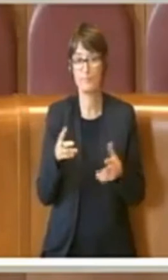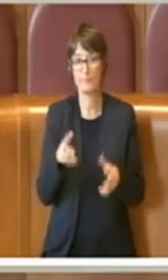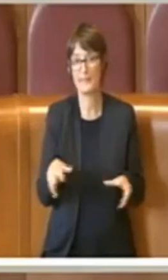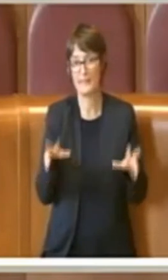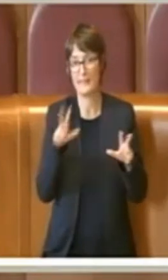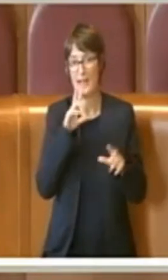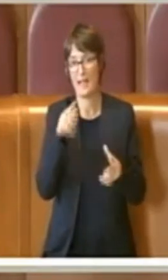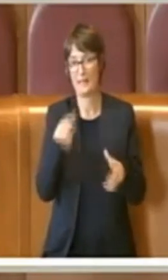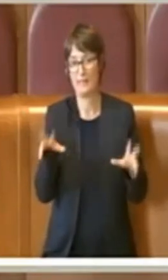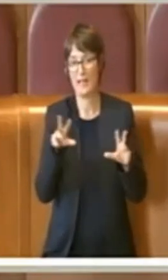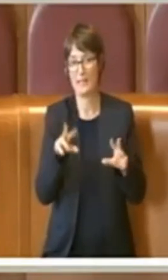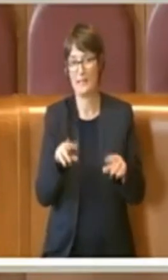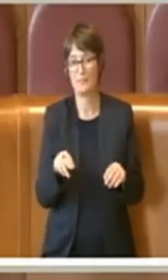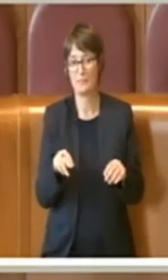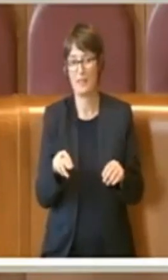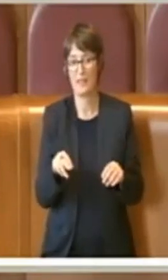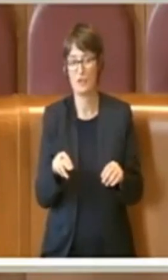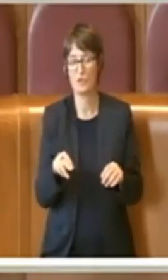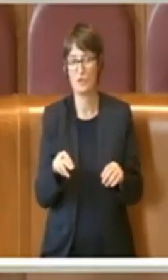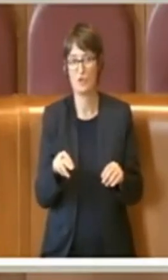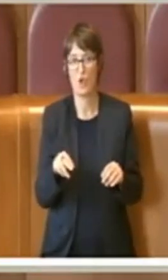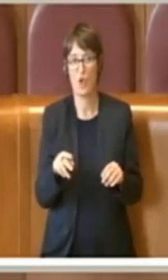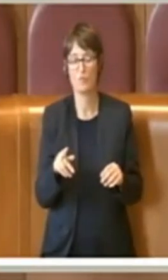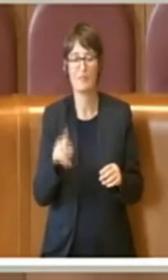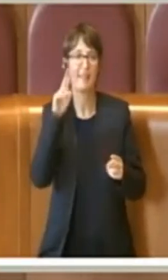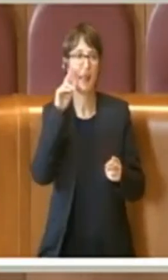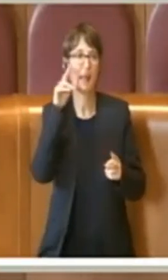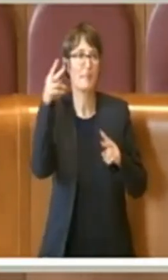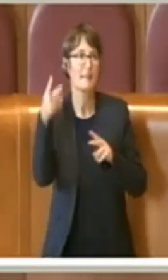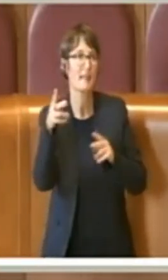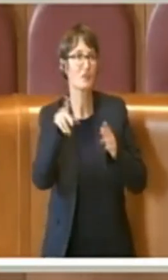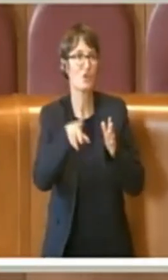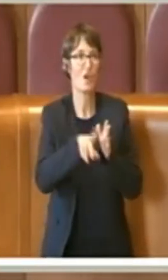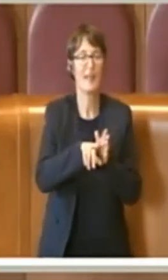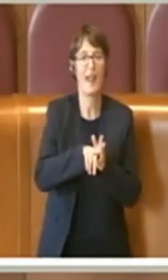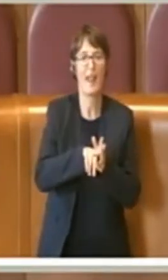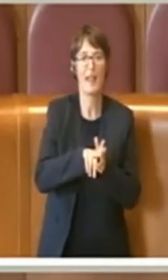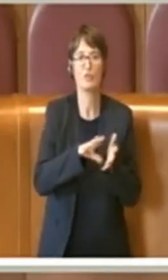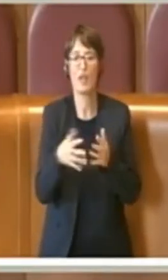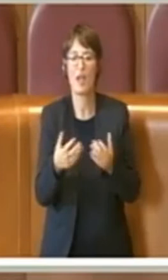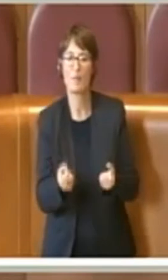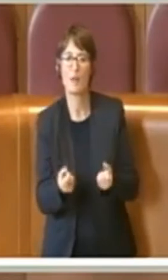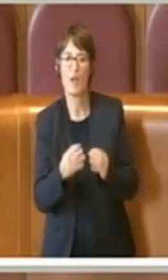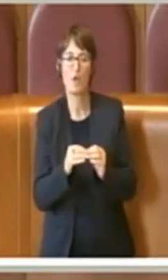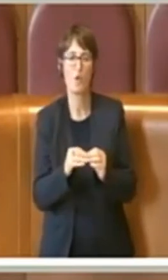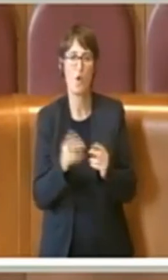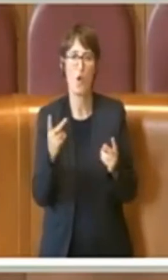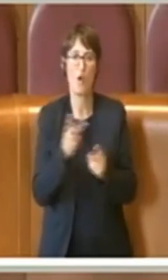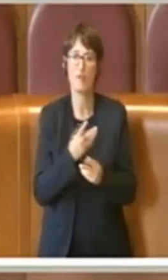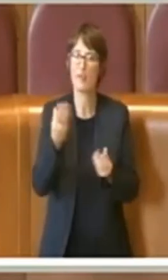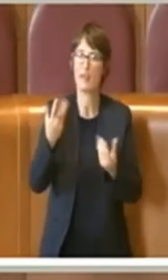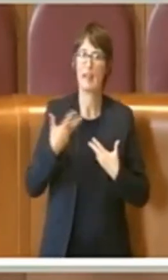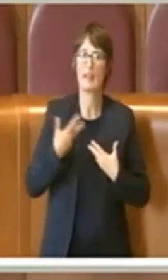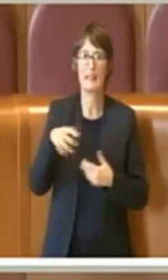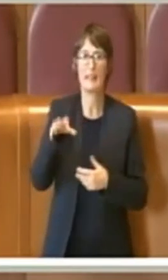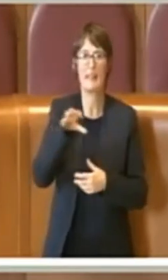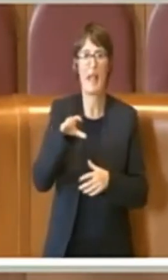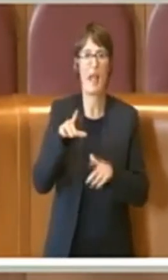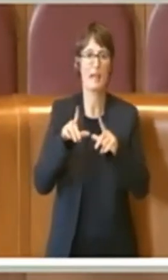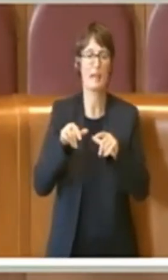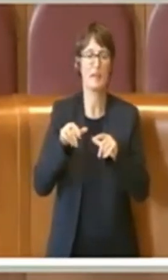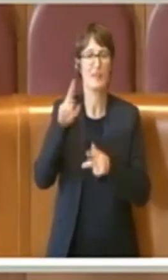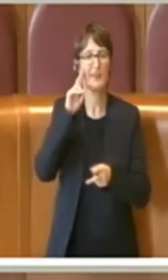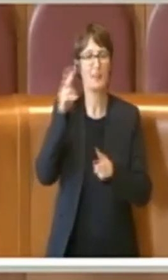sull'interpretazione appunto su come andava applicata la normativa c'è stata data direttamente alla Regione Lazio con un'interpretazione